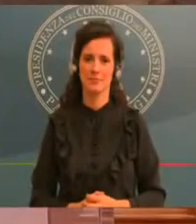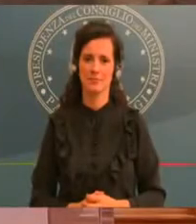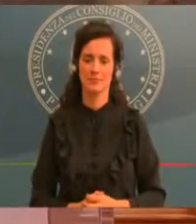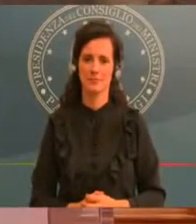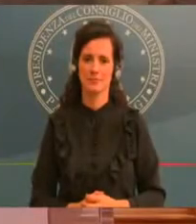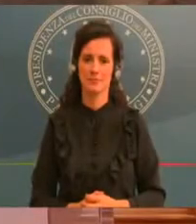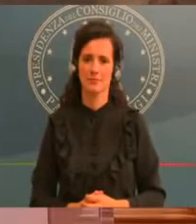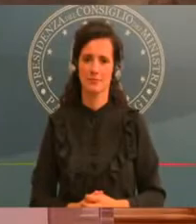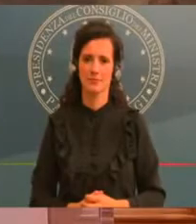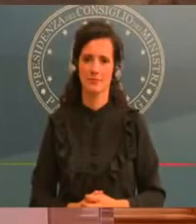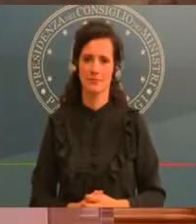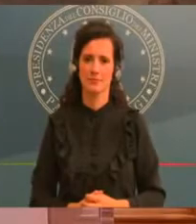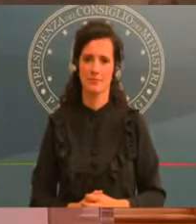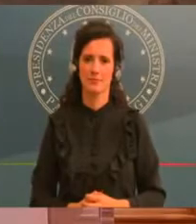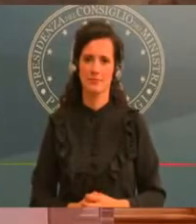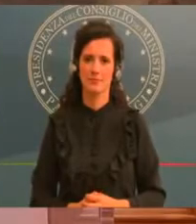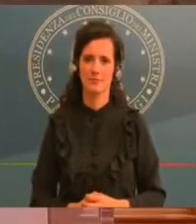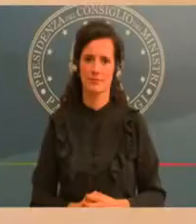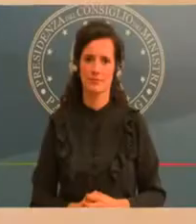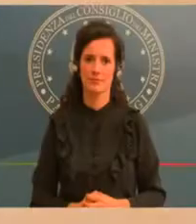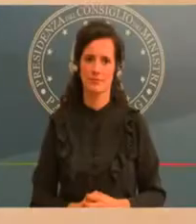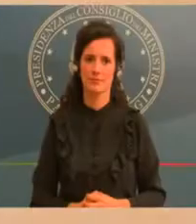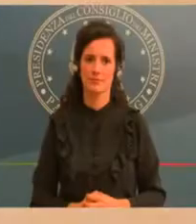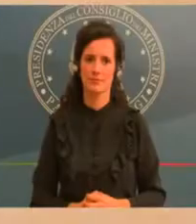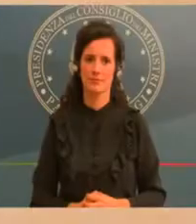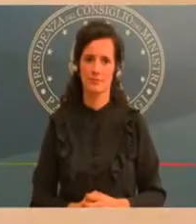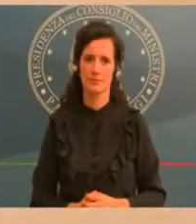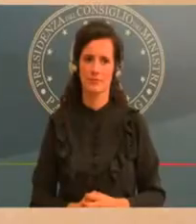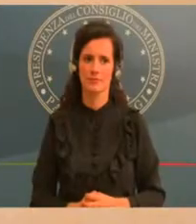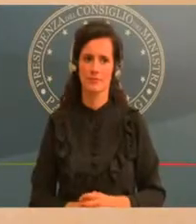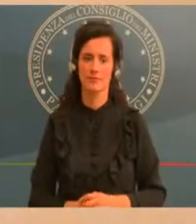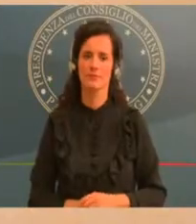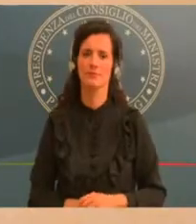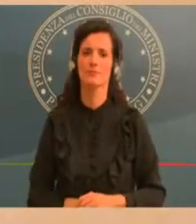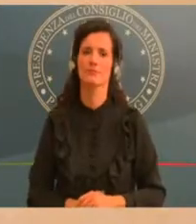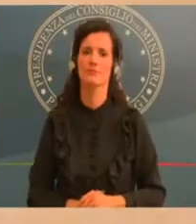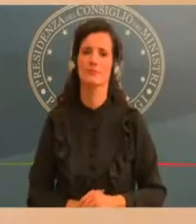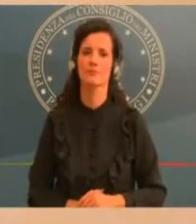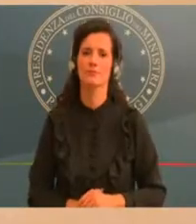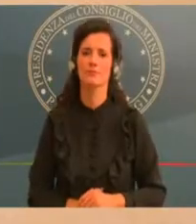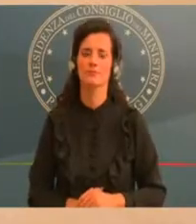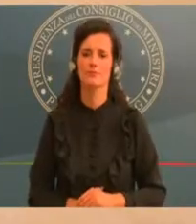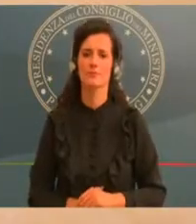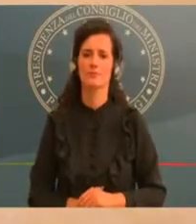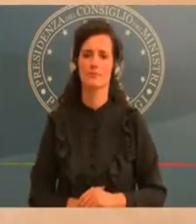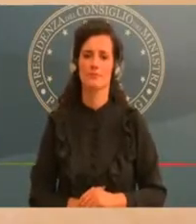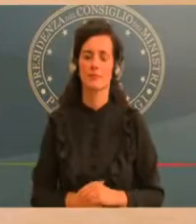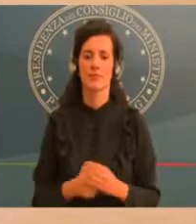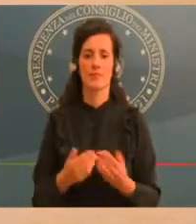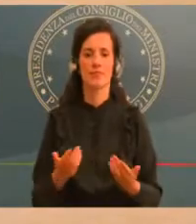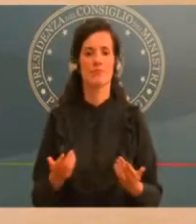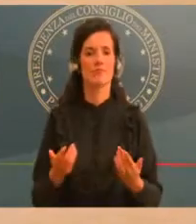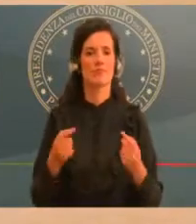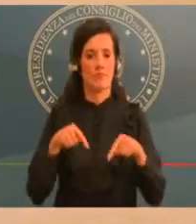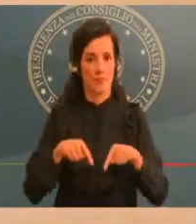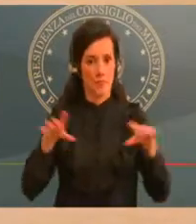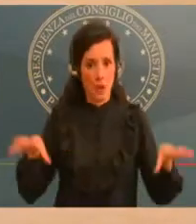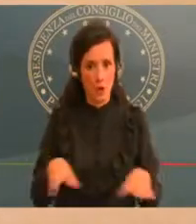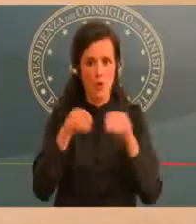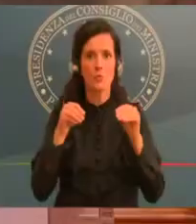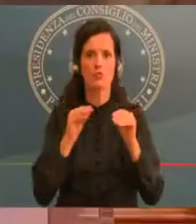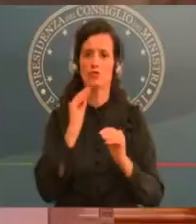Allora adesso possiamo iniziare con le domande. Abbiamo Gabriele Martelloni di Regno 24.